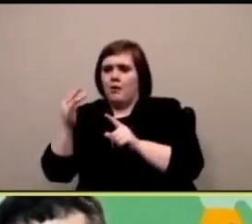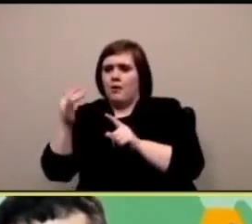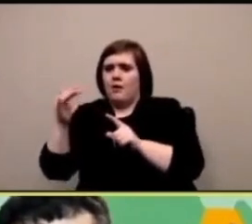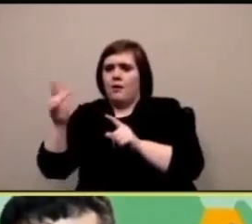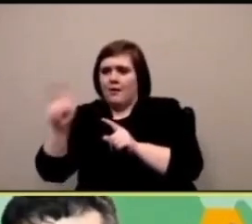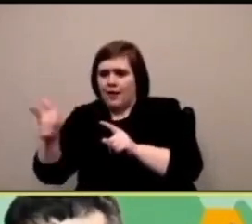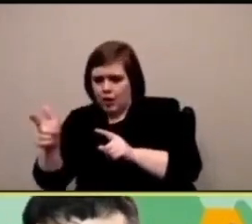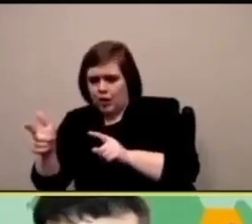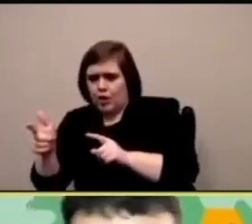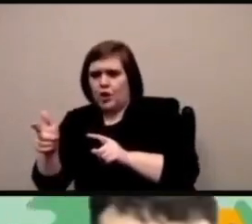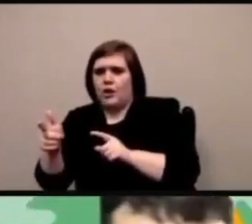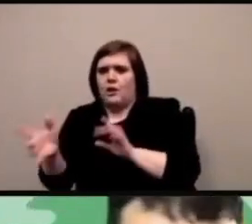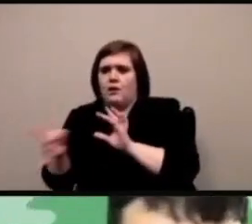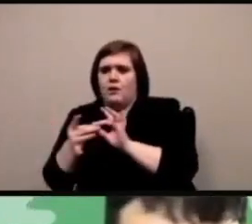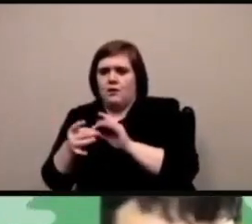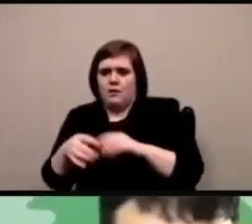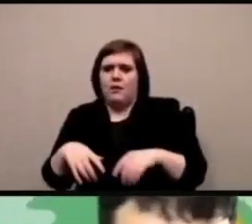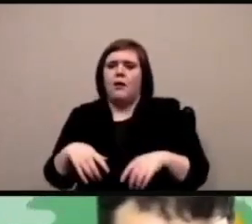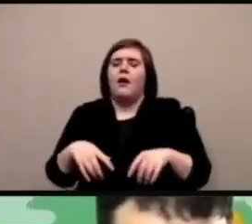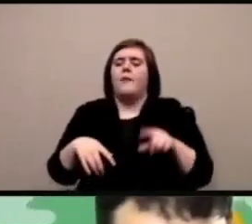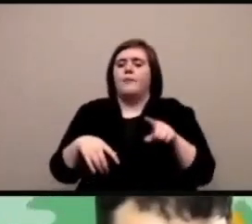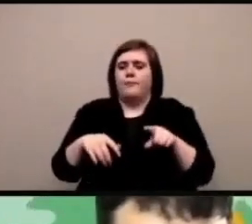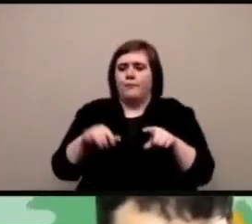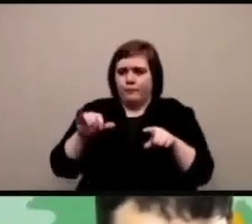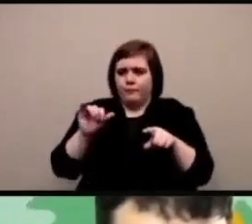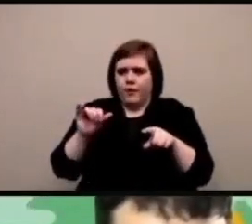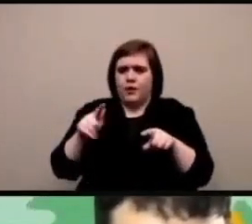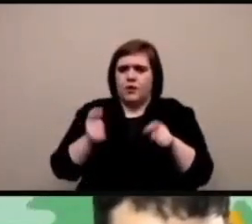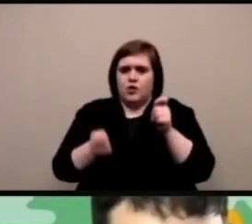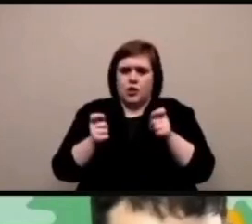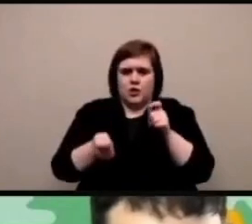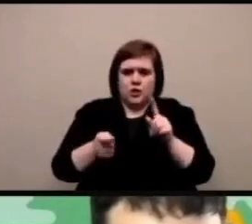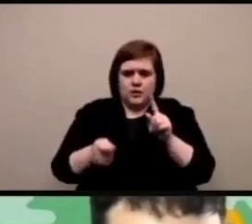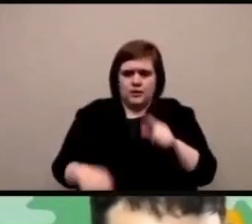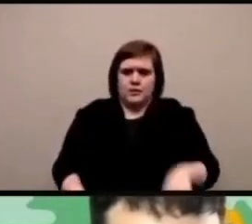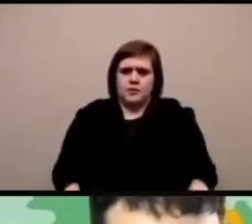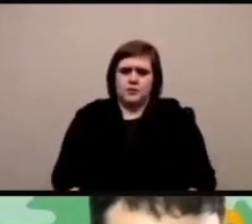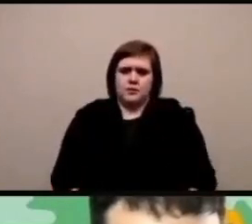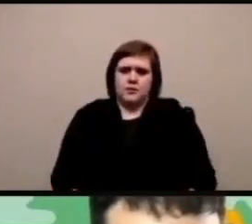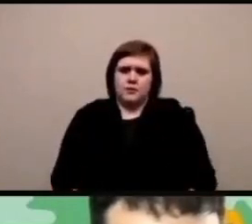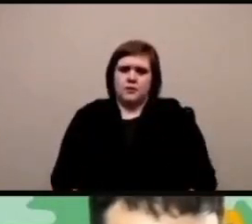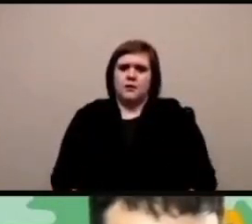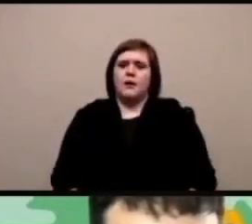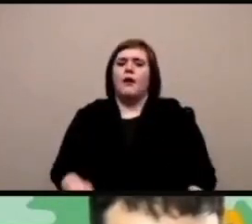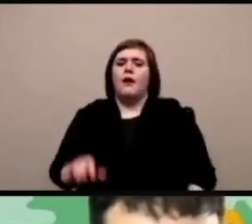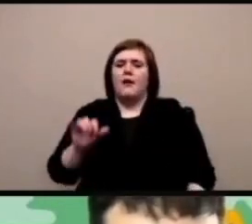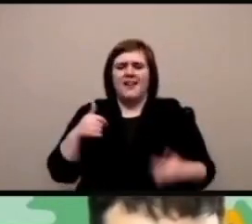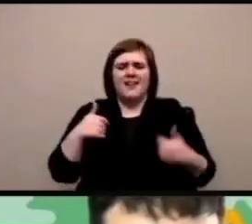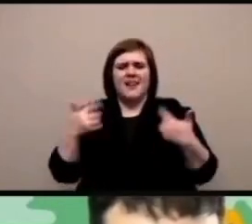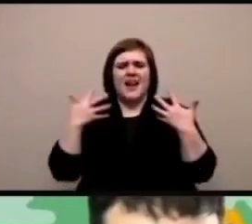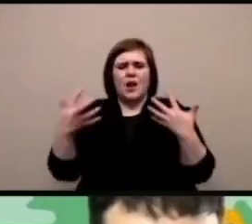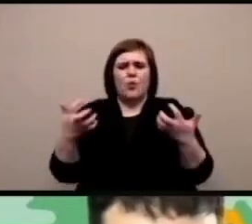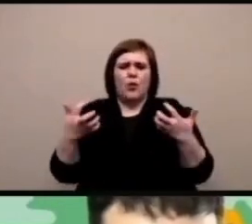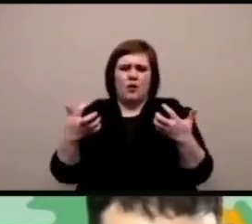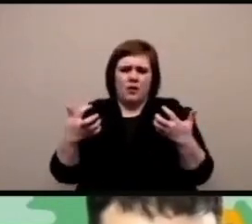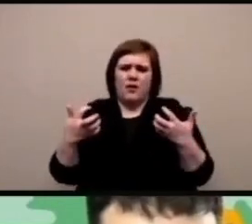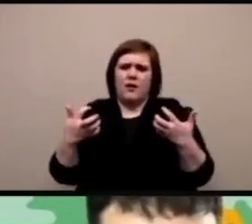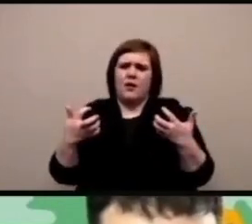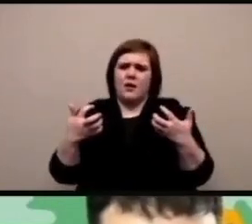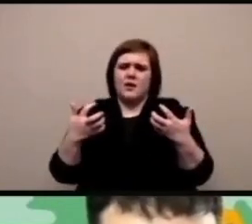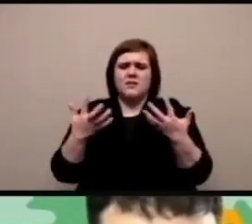va che dà la tua bocca una volta ma poi va ti segue dopo con ritardo